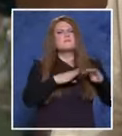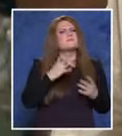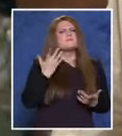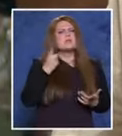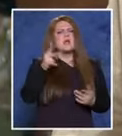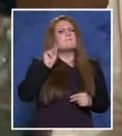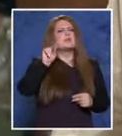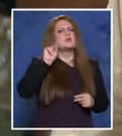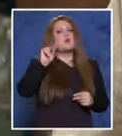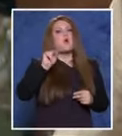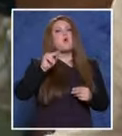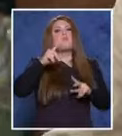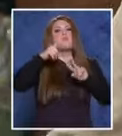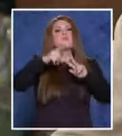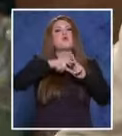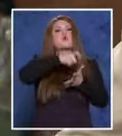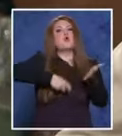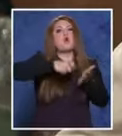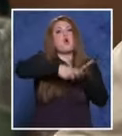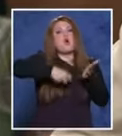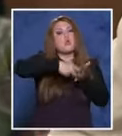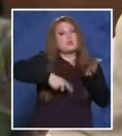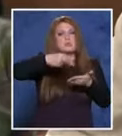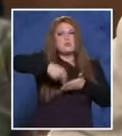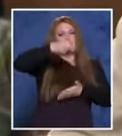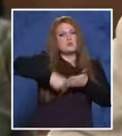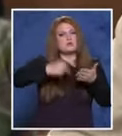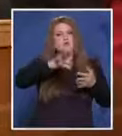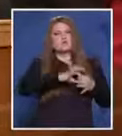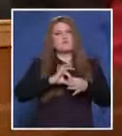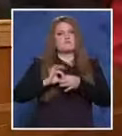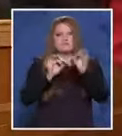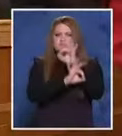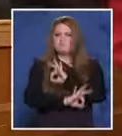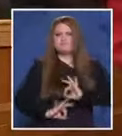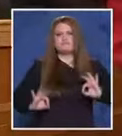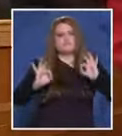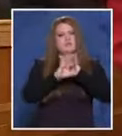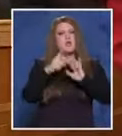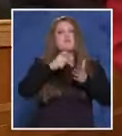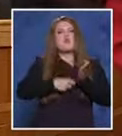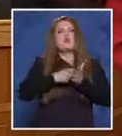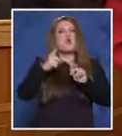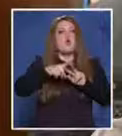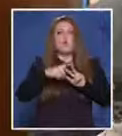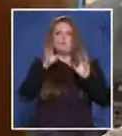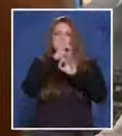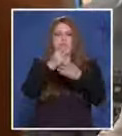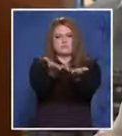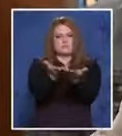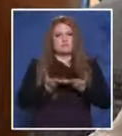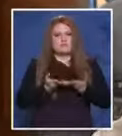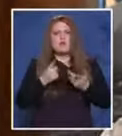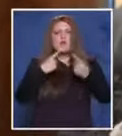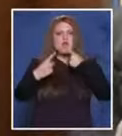Някакъв предупредителен протокол предоставяха ли ви да подпишете във връзка с... Не, Няма таки изработи. Нямаше